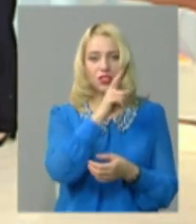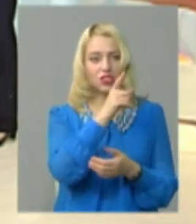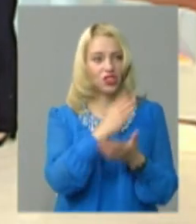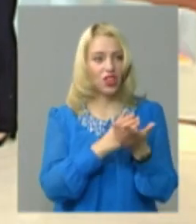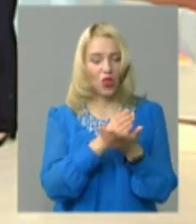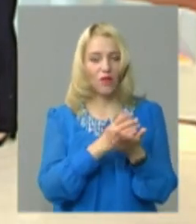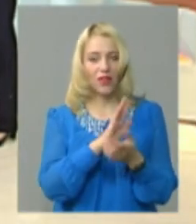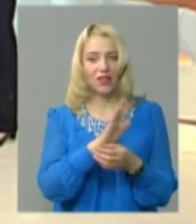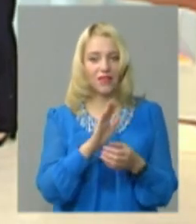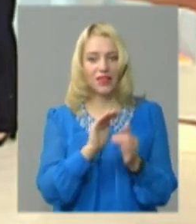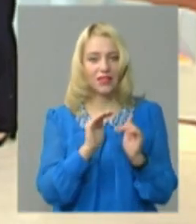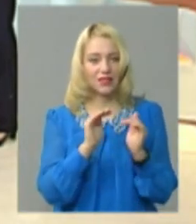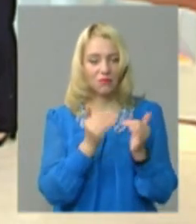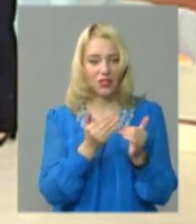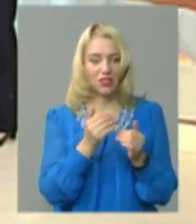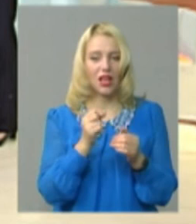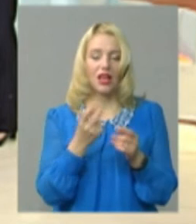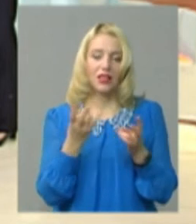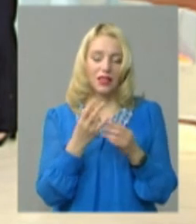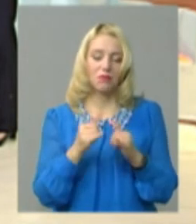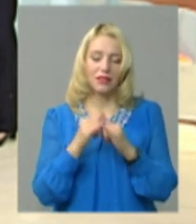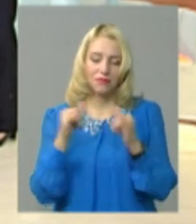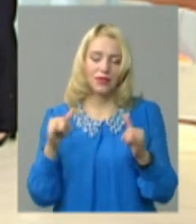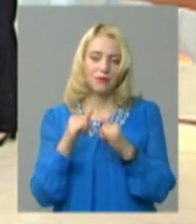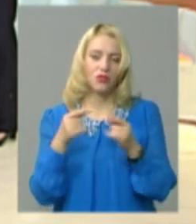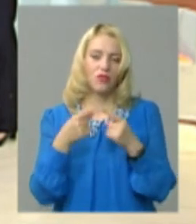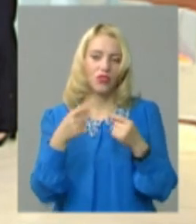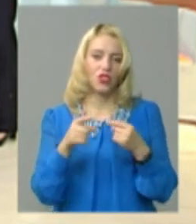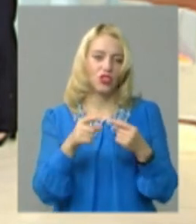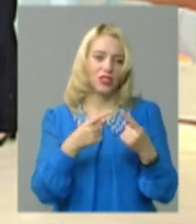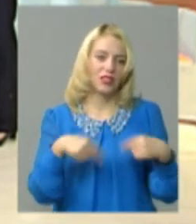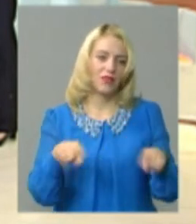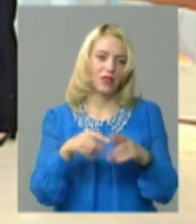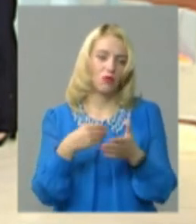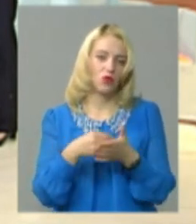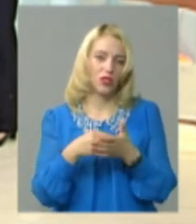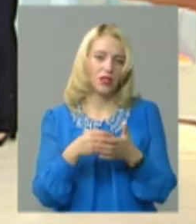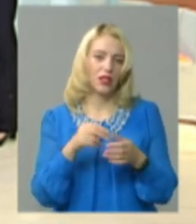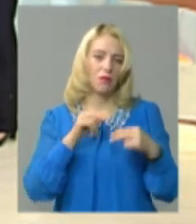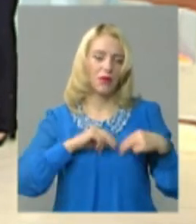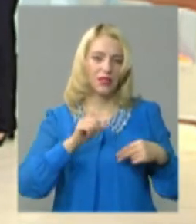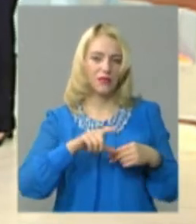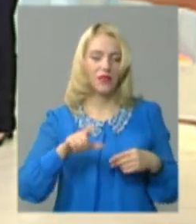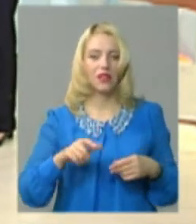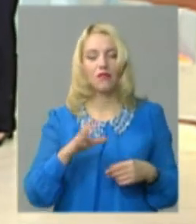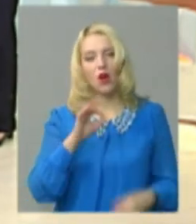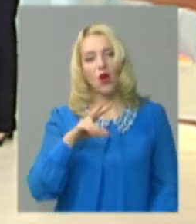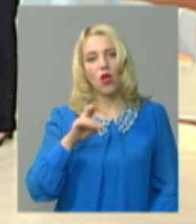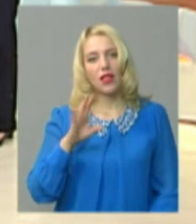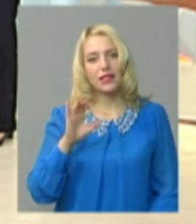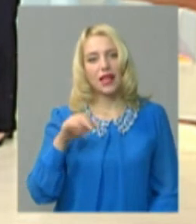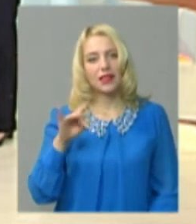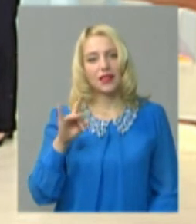збільшиться в інших… Збільшити і в інших сфер бюджетних працівників. Пане Олександре, ви